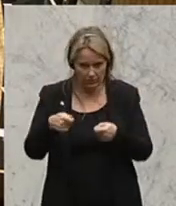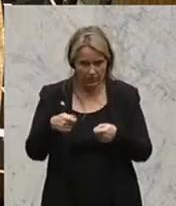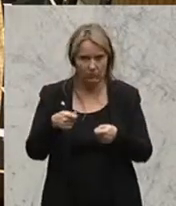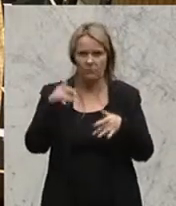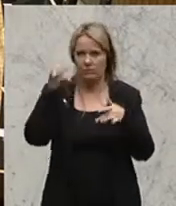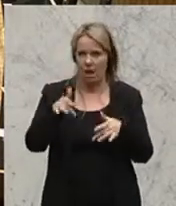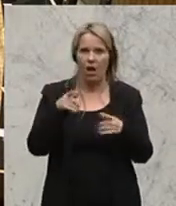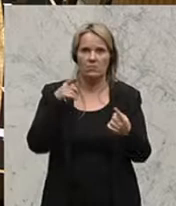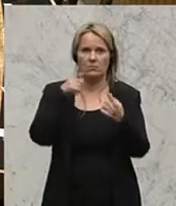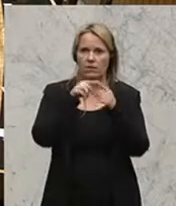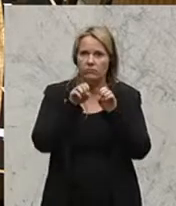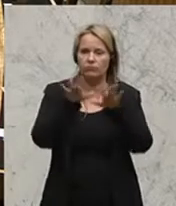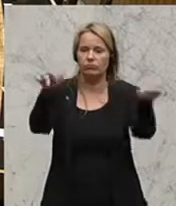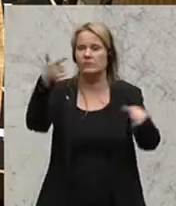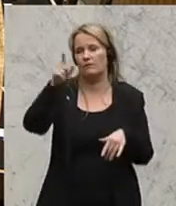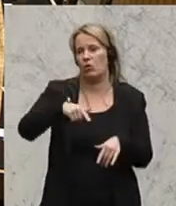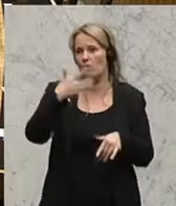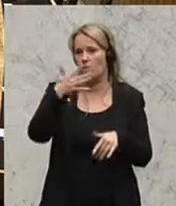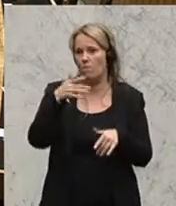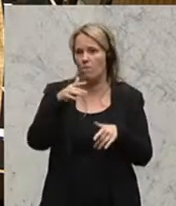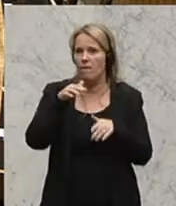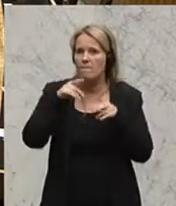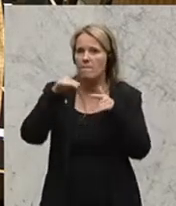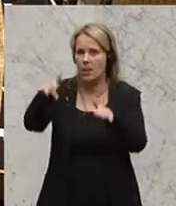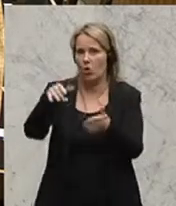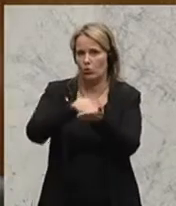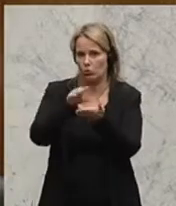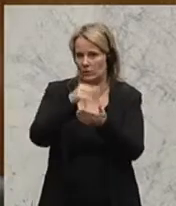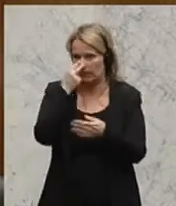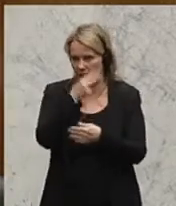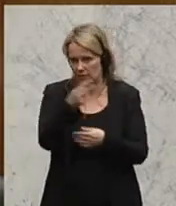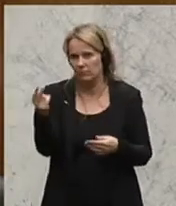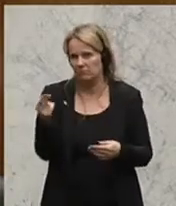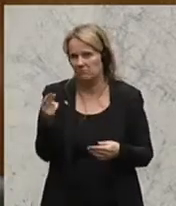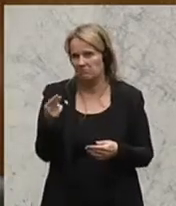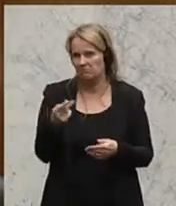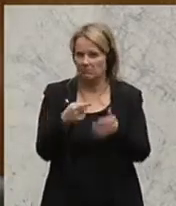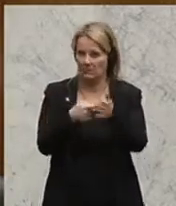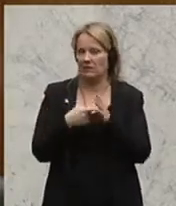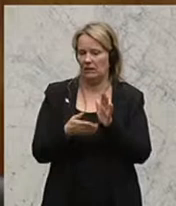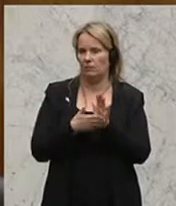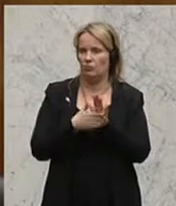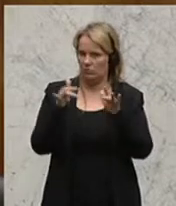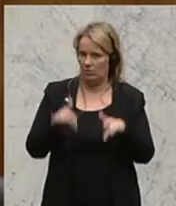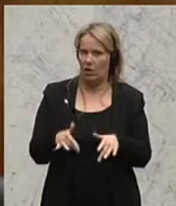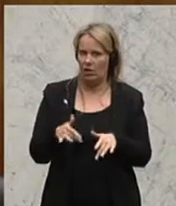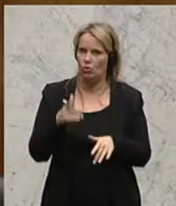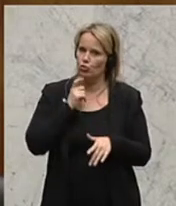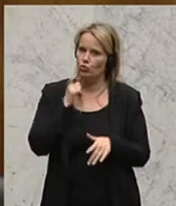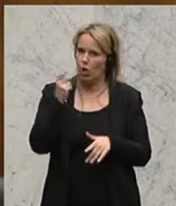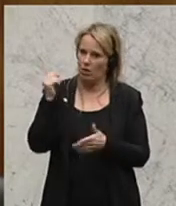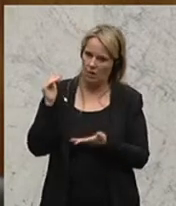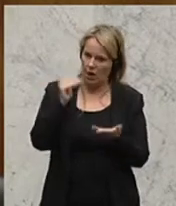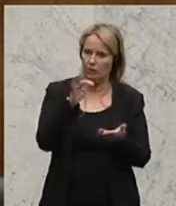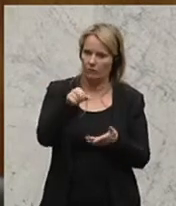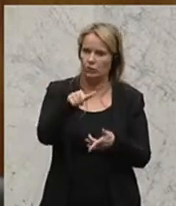Reichweite von 2,5 Millionen Nutzer und Nutzerinnen in Österreich, was doch deutlich, glaube ich, belegt, dass die eingesetzten Steuermittel